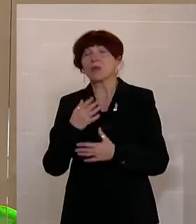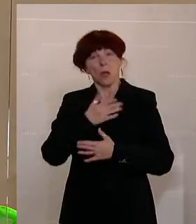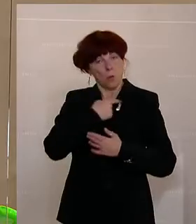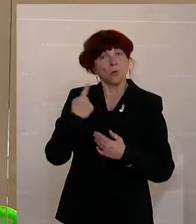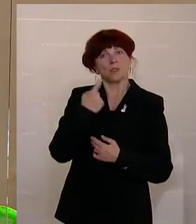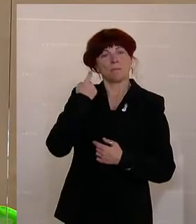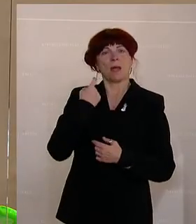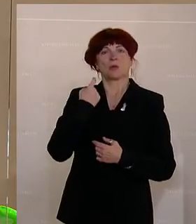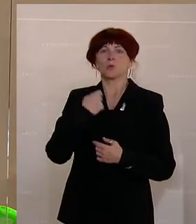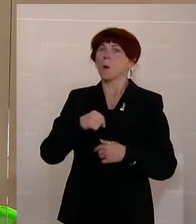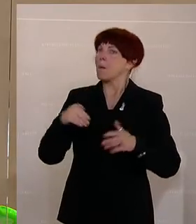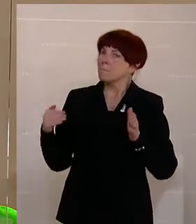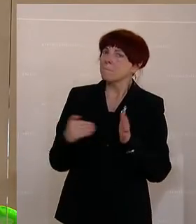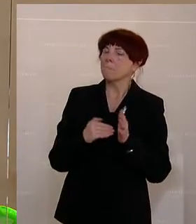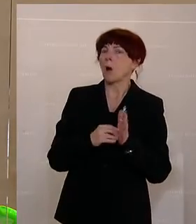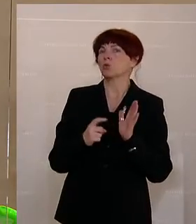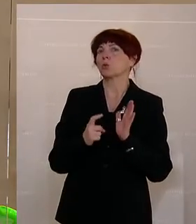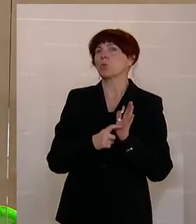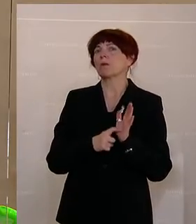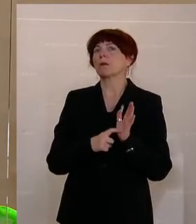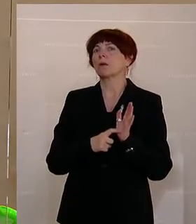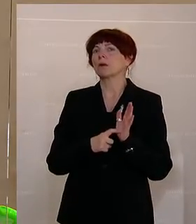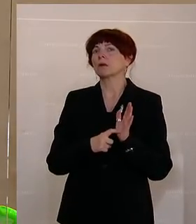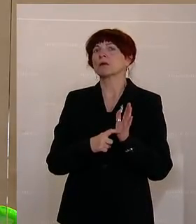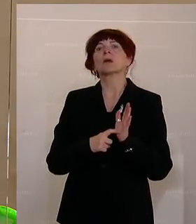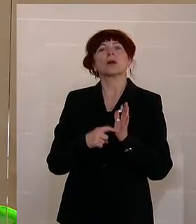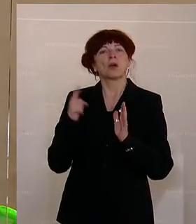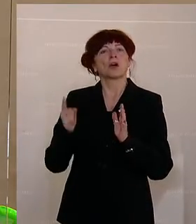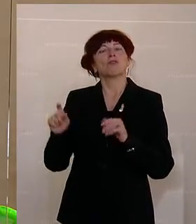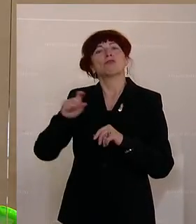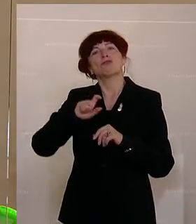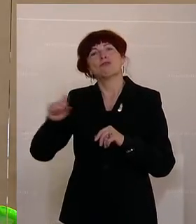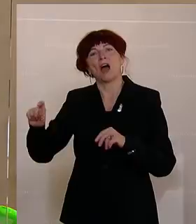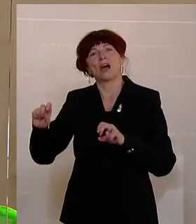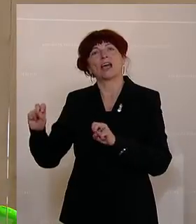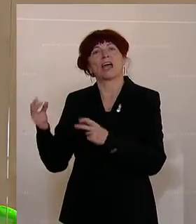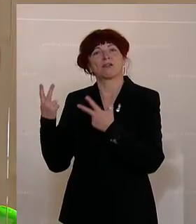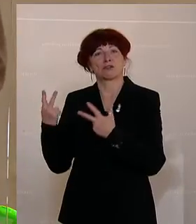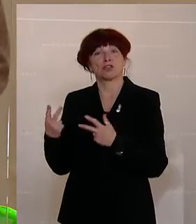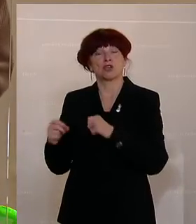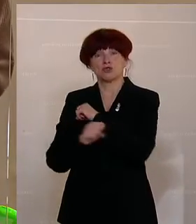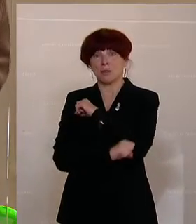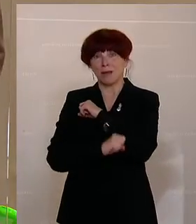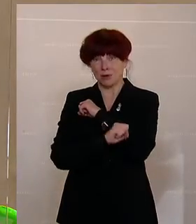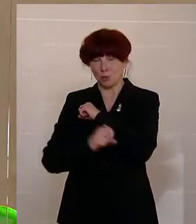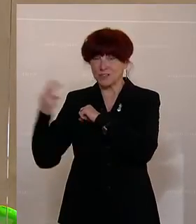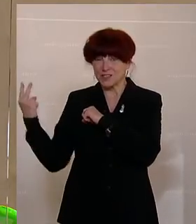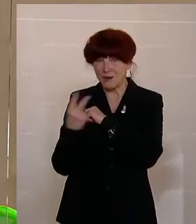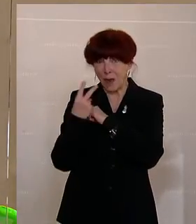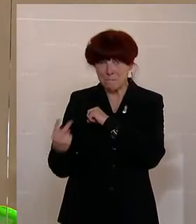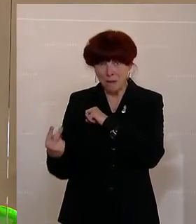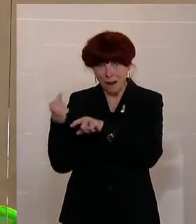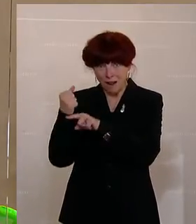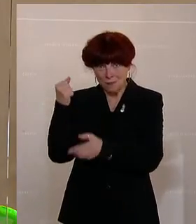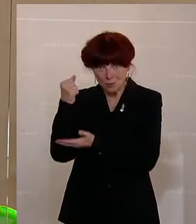notwendig wäre, dass man die Mittel für das Fachkräftestipendium nicht nur verdoppeln müsste, sondern diese Mittel